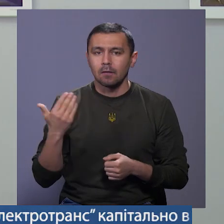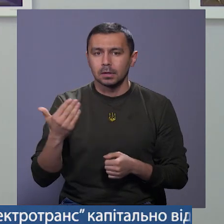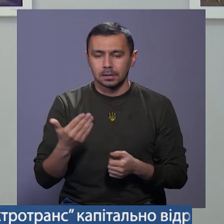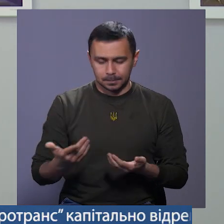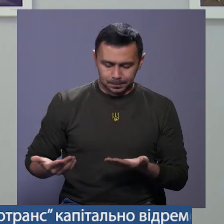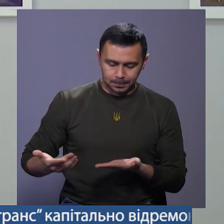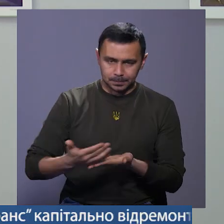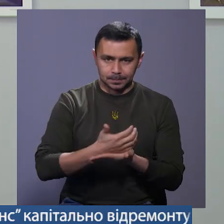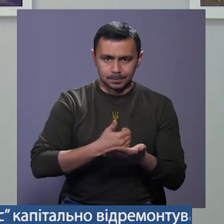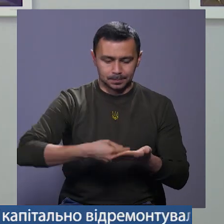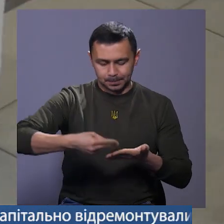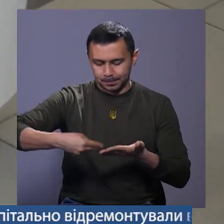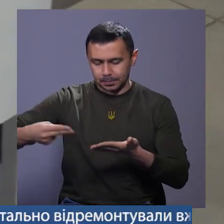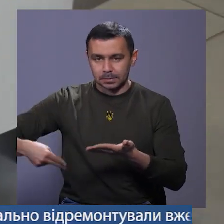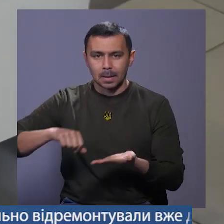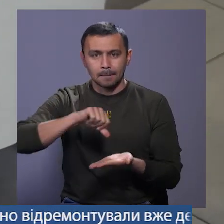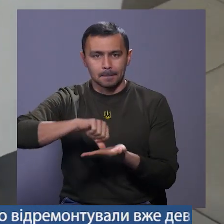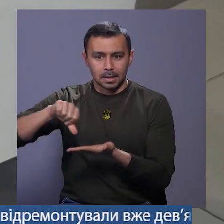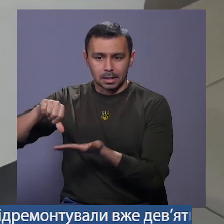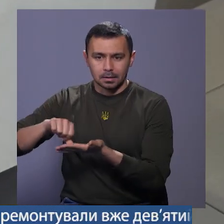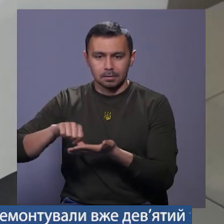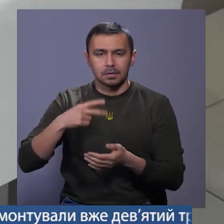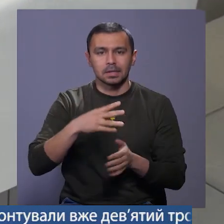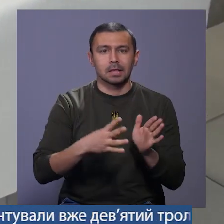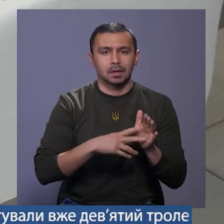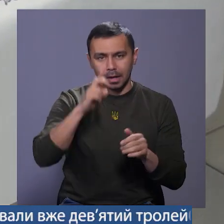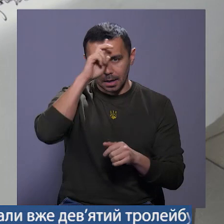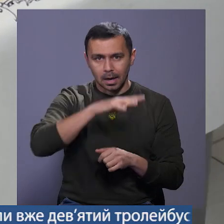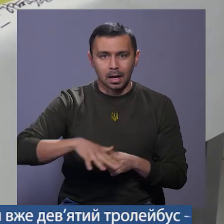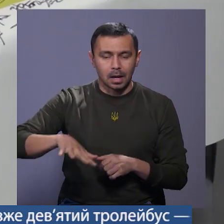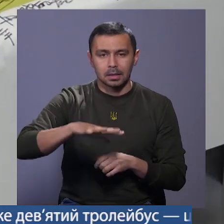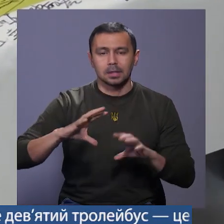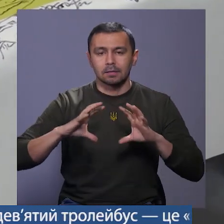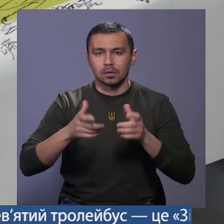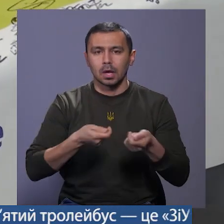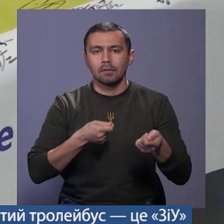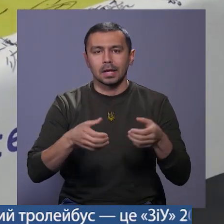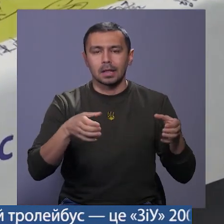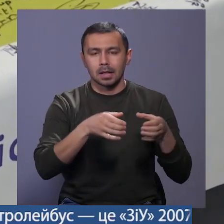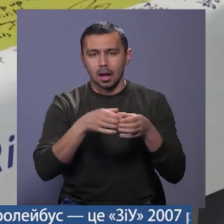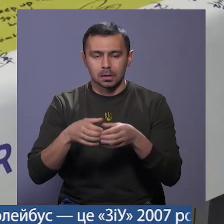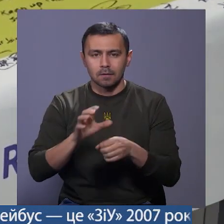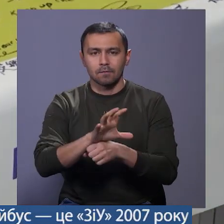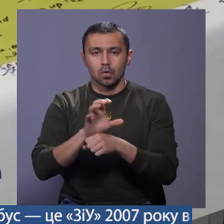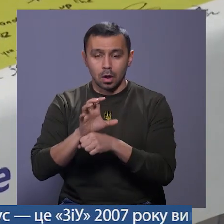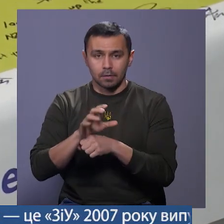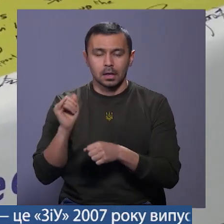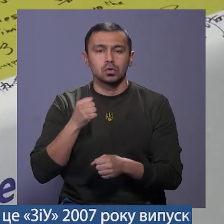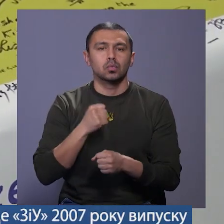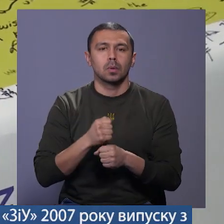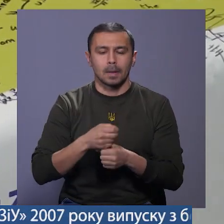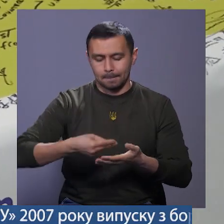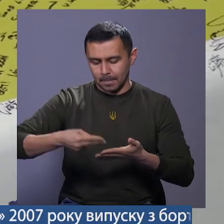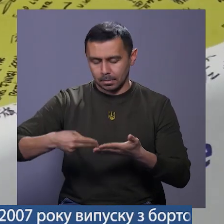зібрали підписи тих представників з 29 країн світу, керівники делегацій фотографій з цих країн світу. І зробили